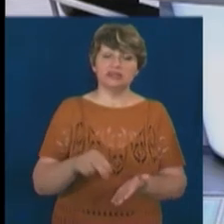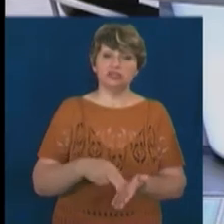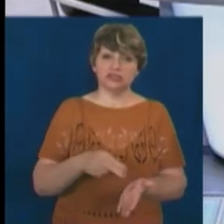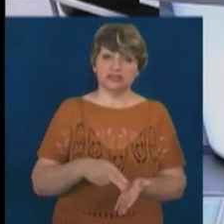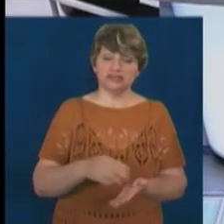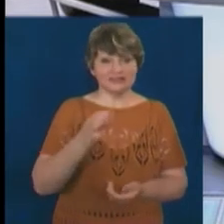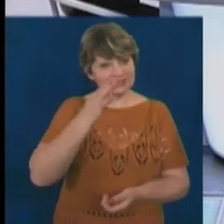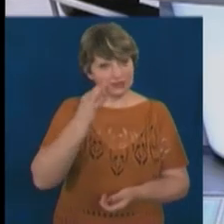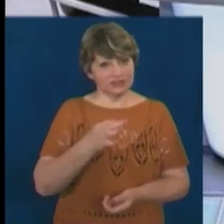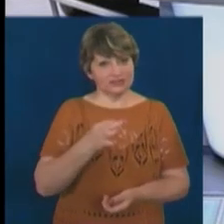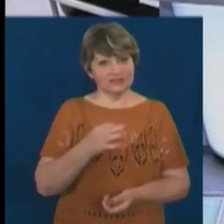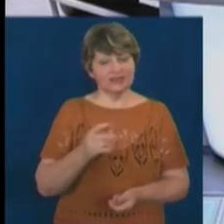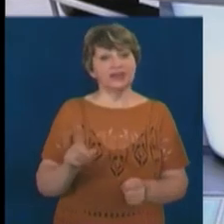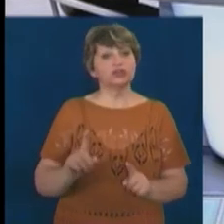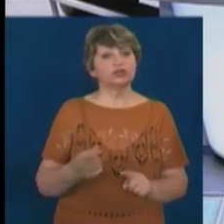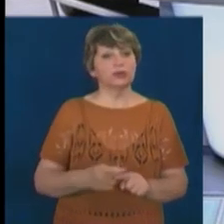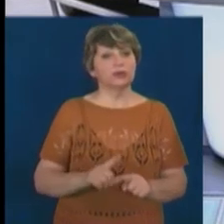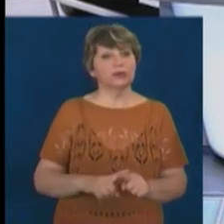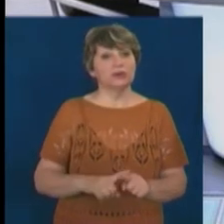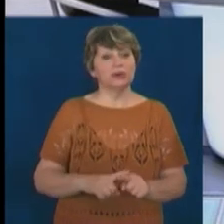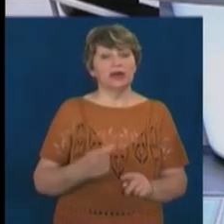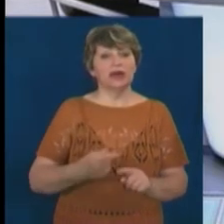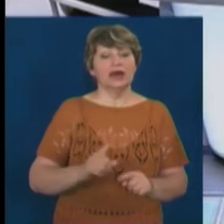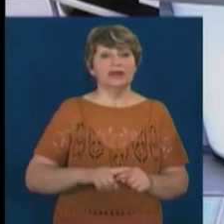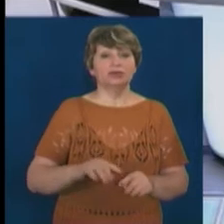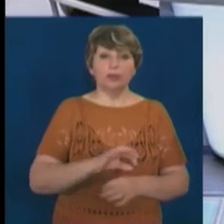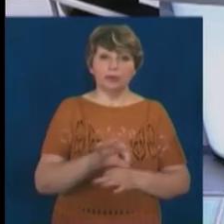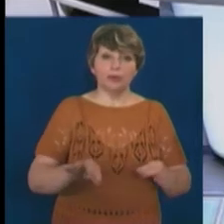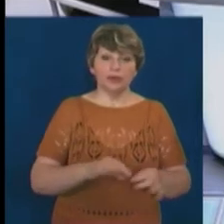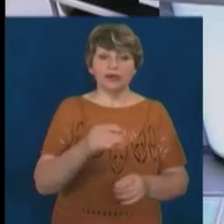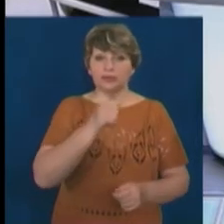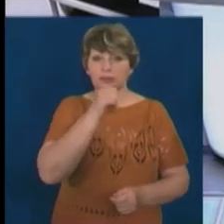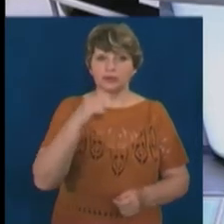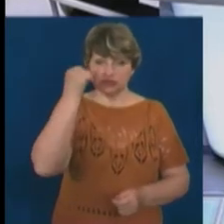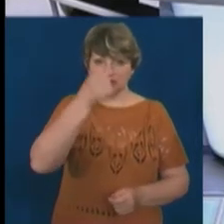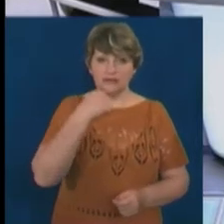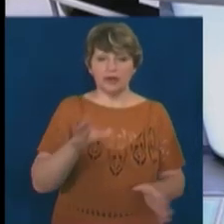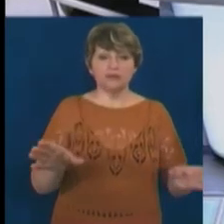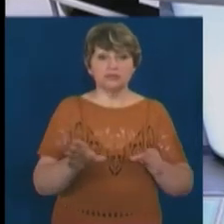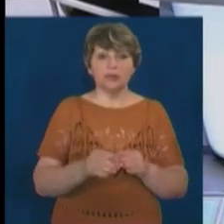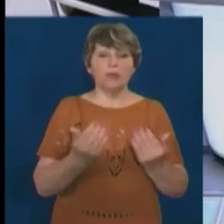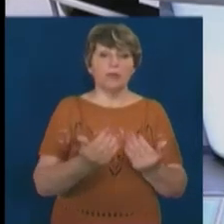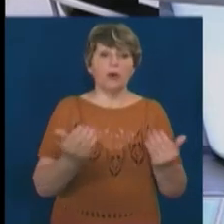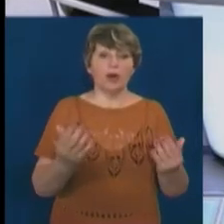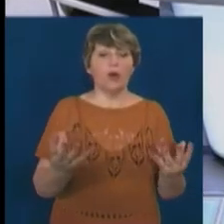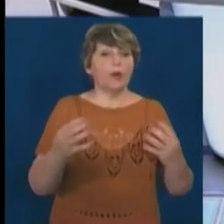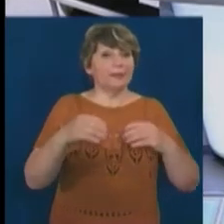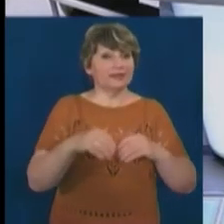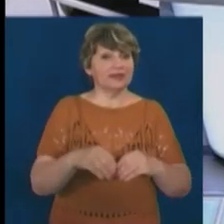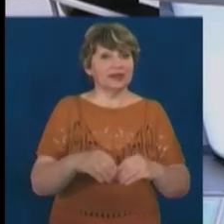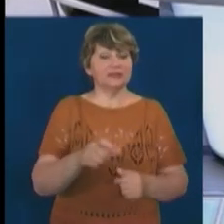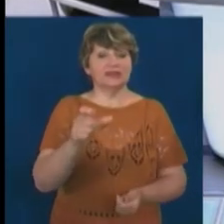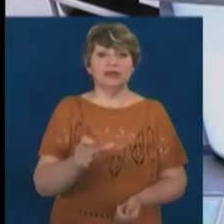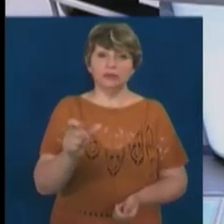кількома словами. Проєкт, ми втілювали минулого літа спільно з краєзнавчим музеєм, ідея була така – об'єднати людей